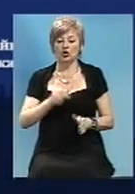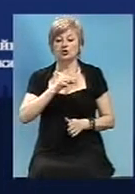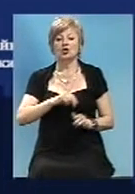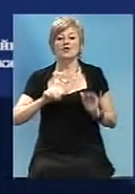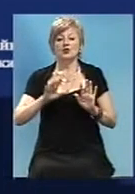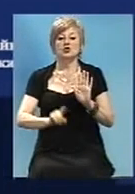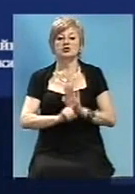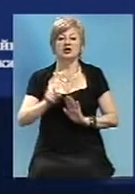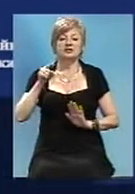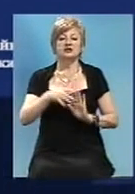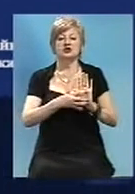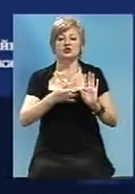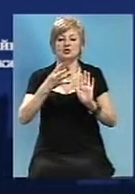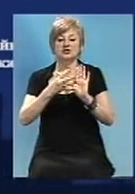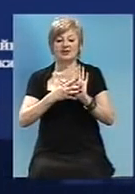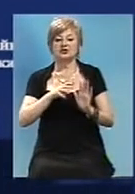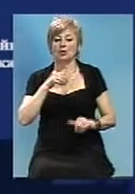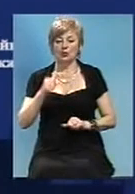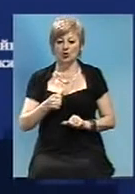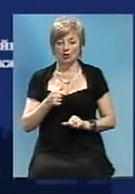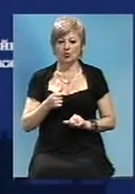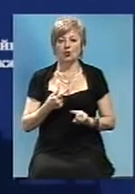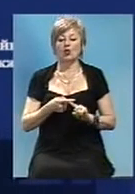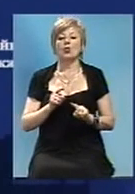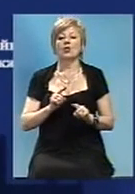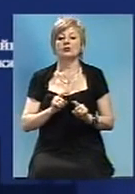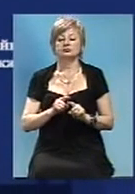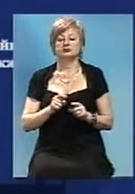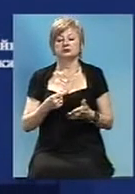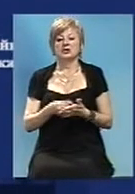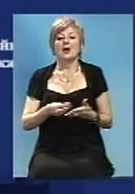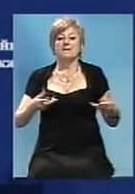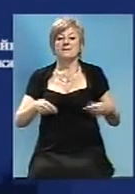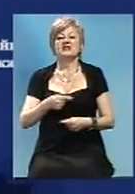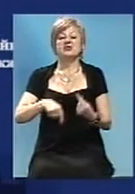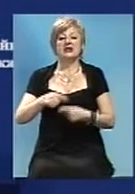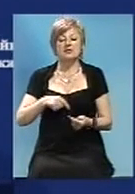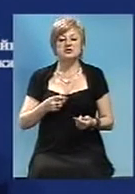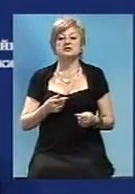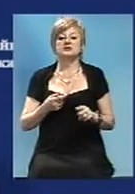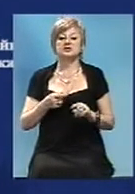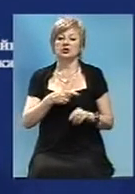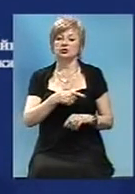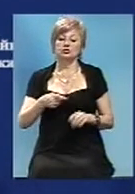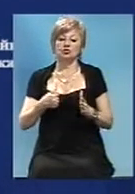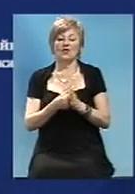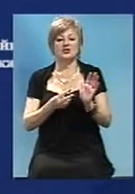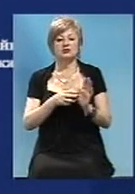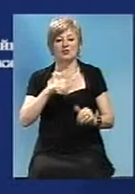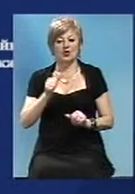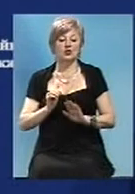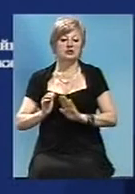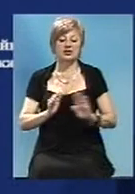починав у 1999 році в якості підприємця. З 2005 по 2008 працював на посаді